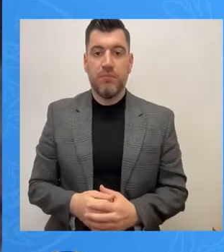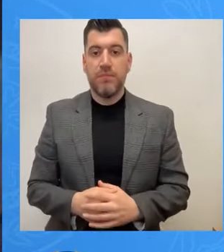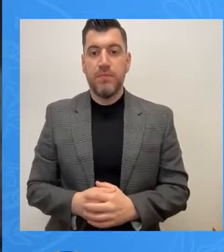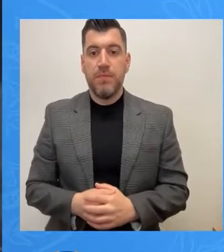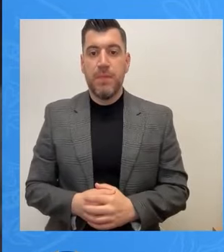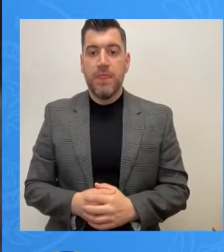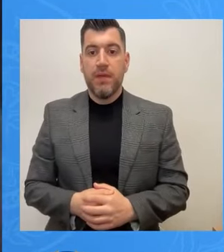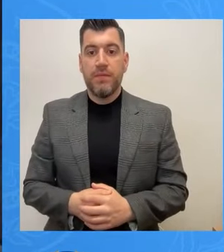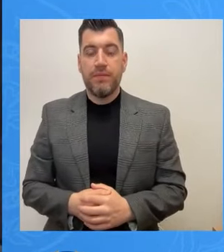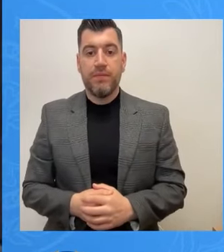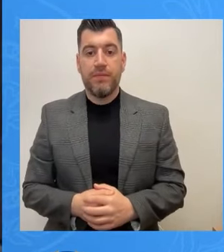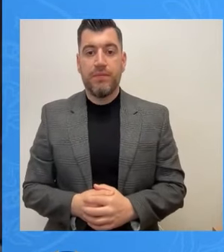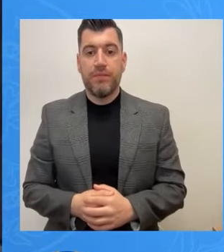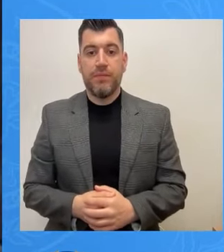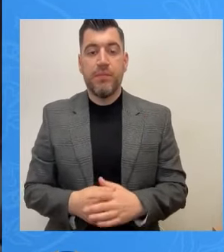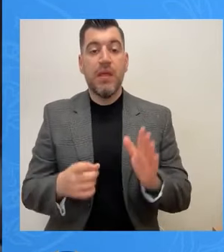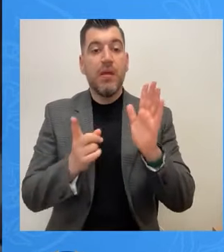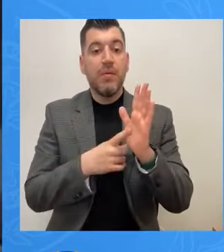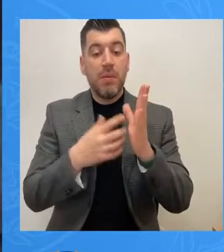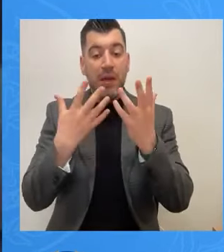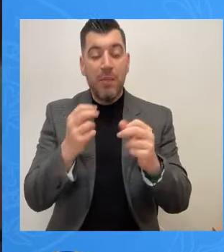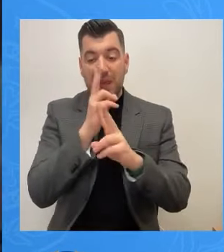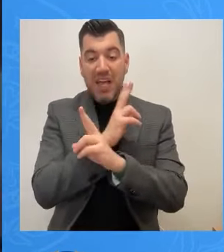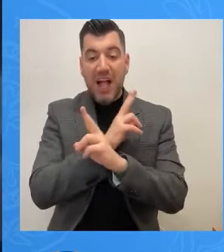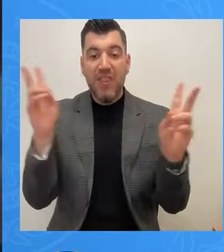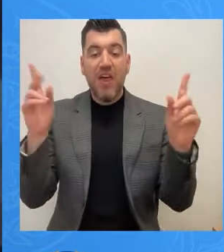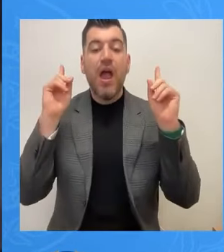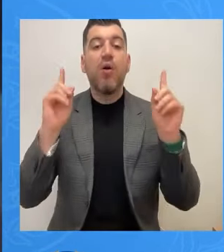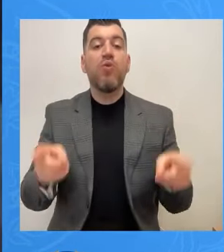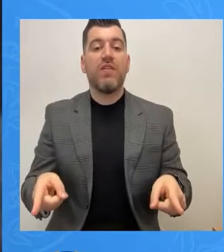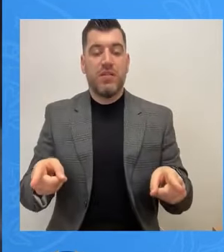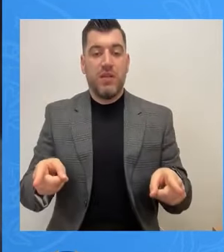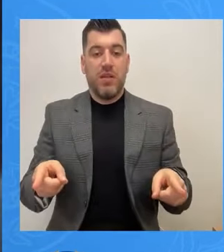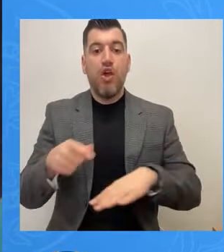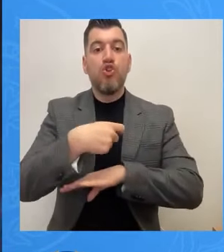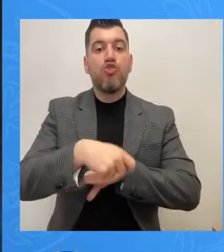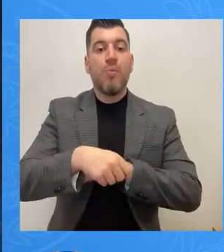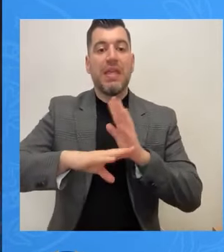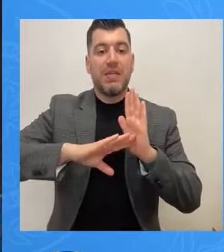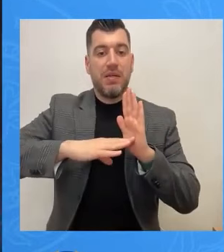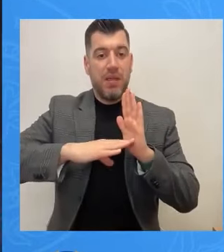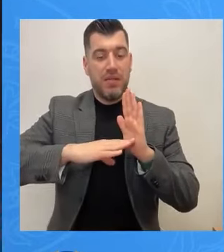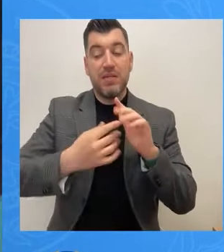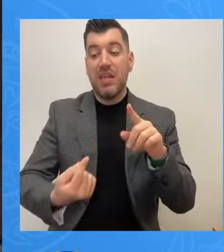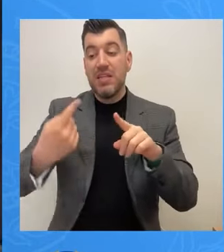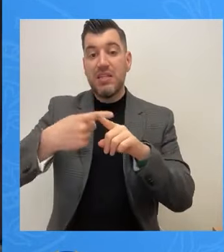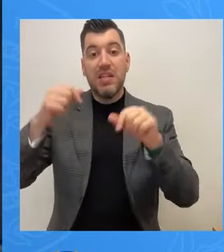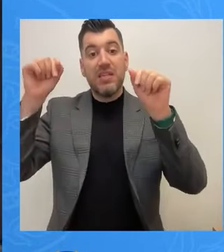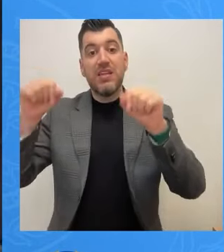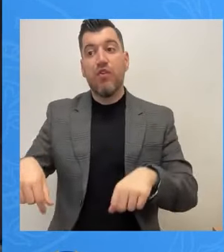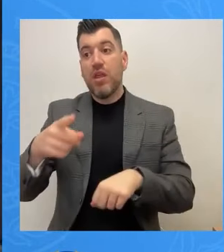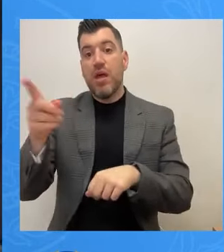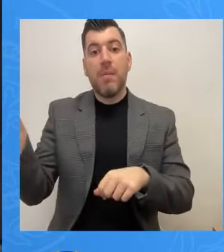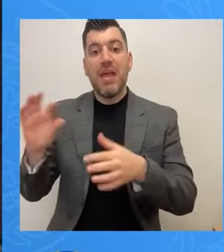Πρέπει να υπάρχει σαφής απόφαση της νομικής υπηρεσίας και συμφωνία με το Σύλλογο Οργαζομένων